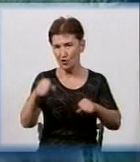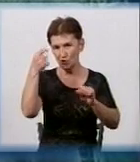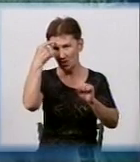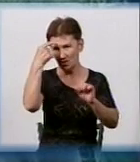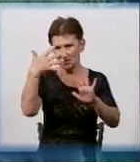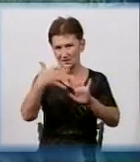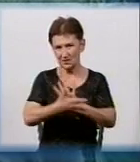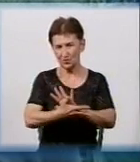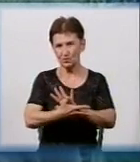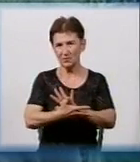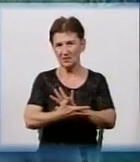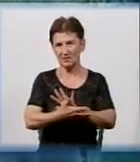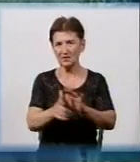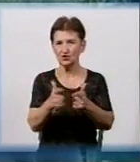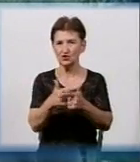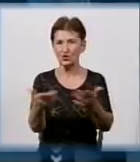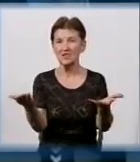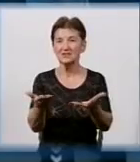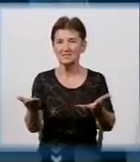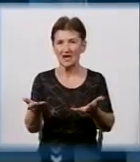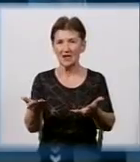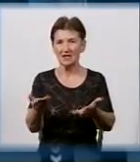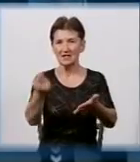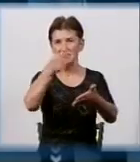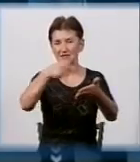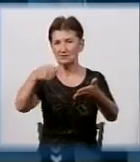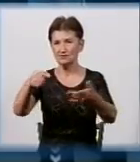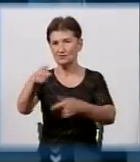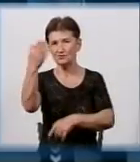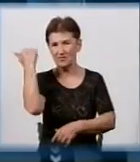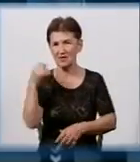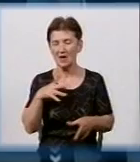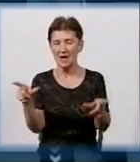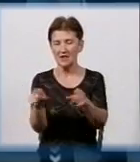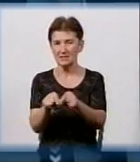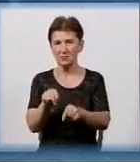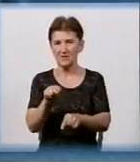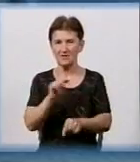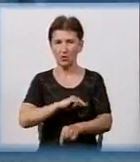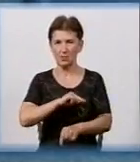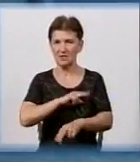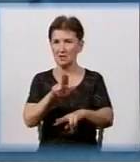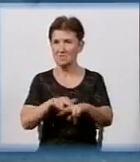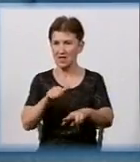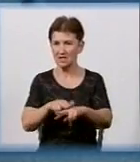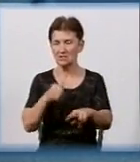написи реклами наркотиків, я колишній співробітник міліції, тому